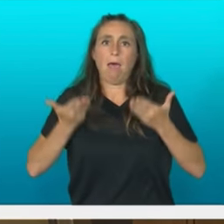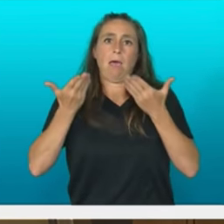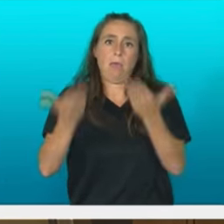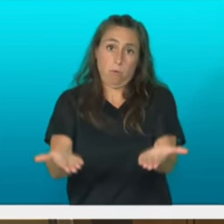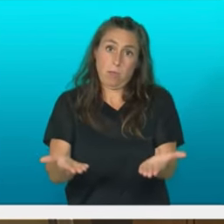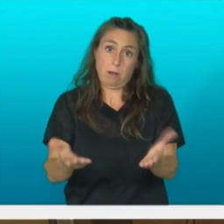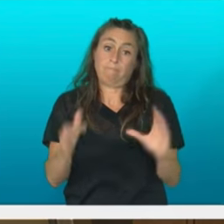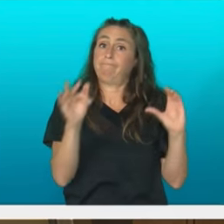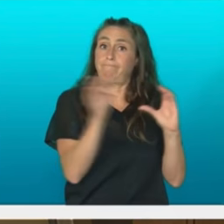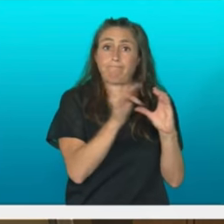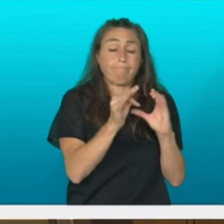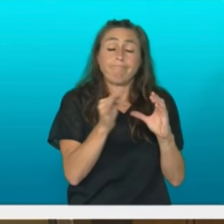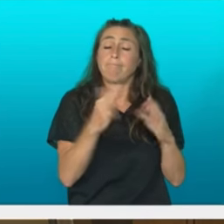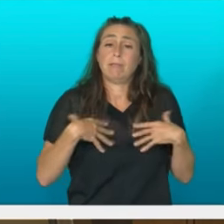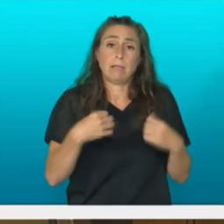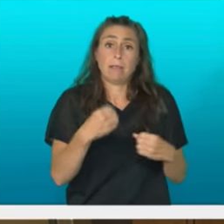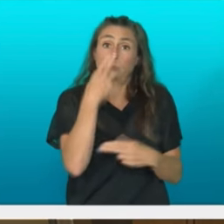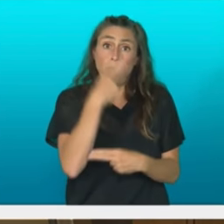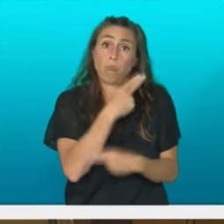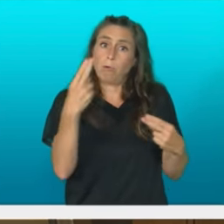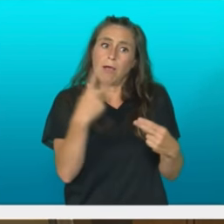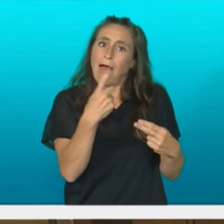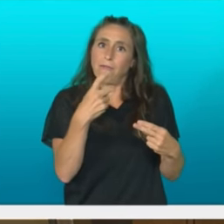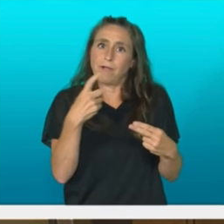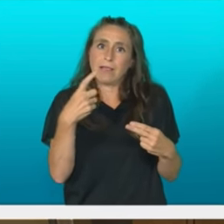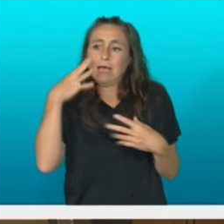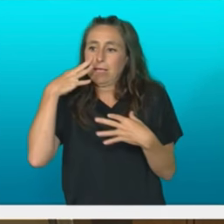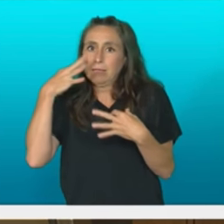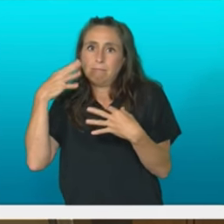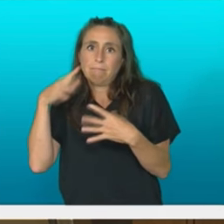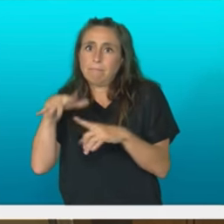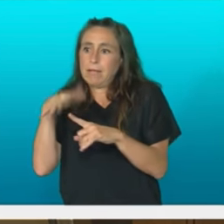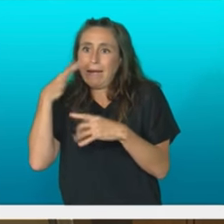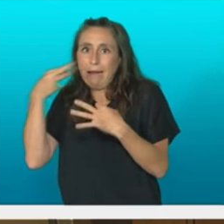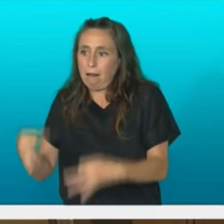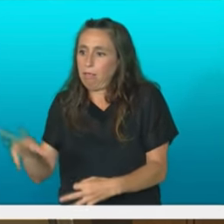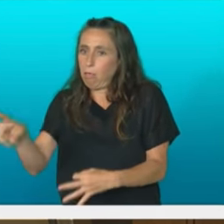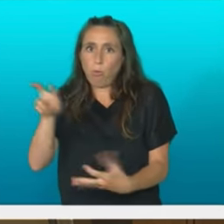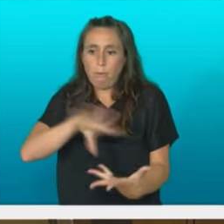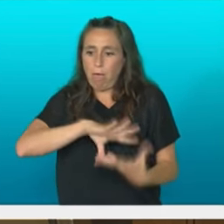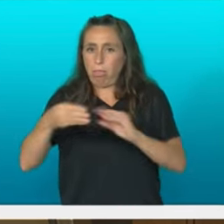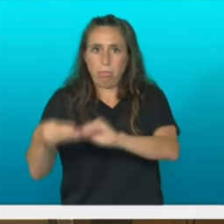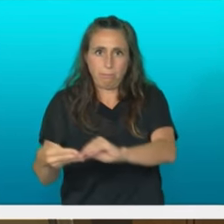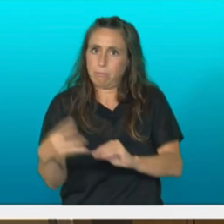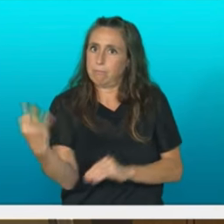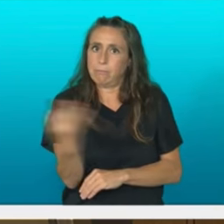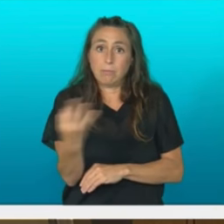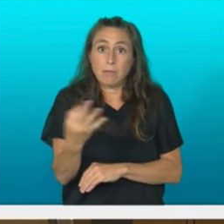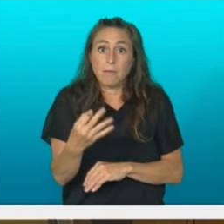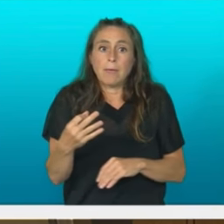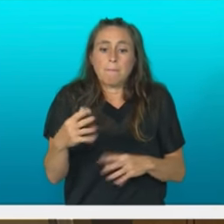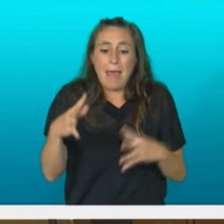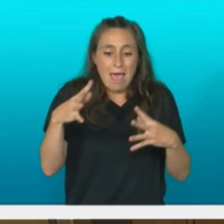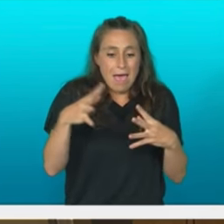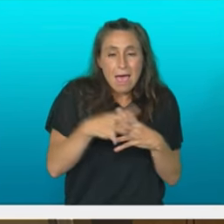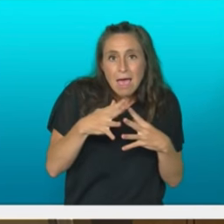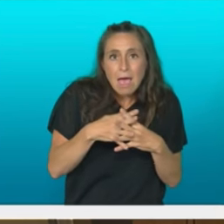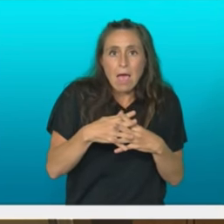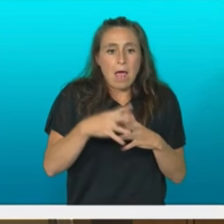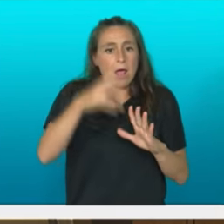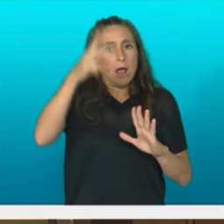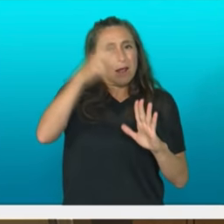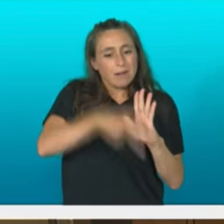idetza eta osasun publikoa garai beharrietarako prestatu behar da. Uste dut, egiturazko neurriak hartzeko denbora